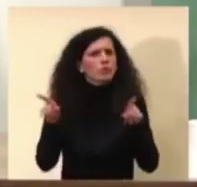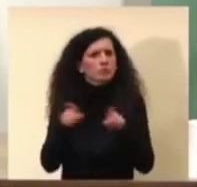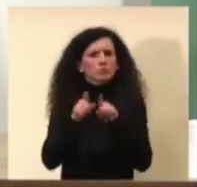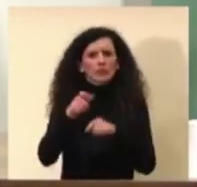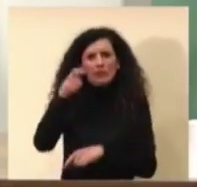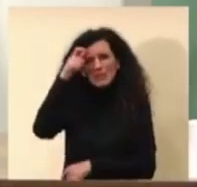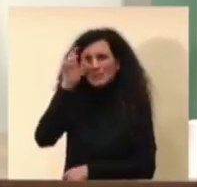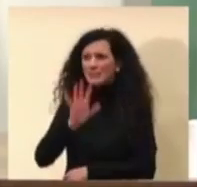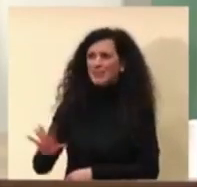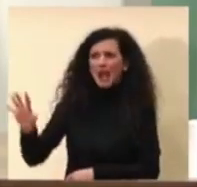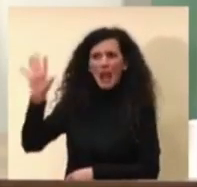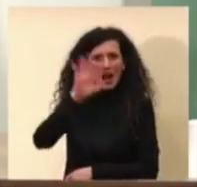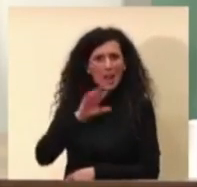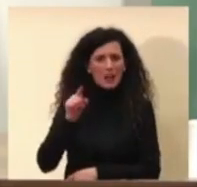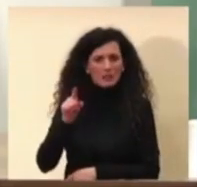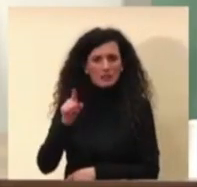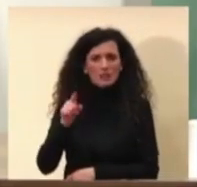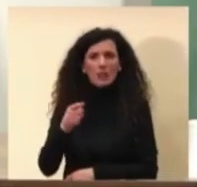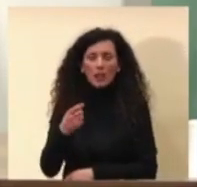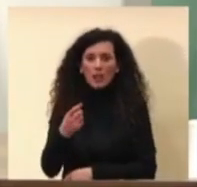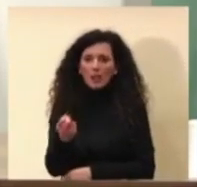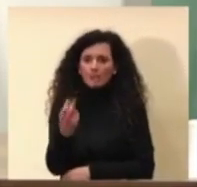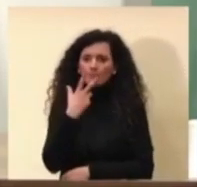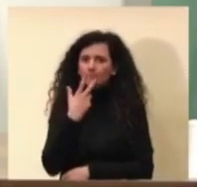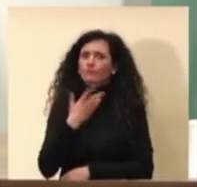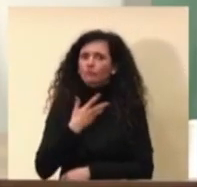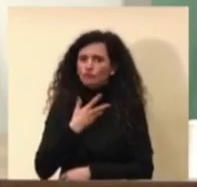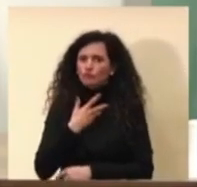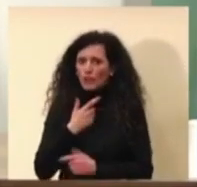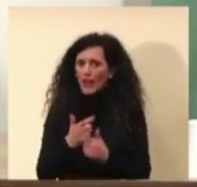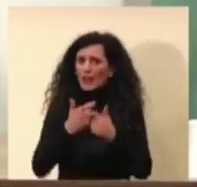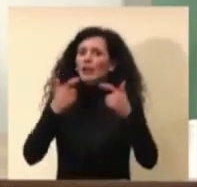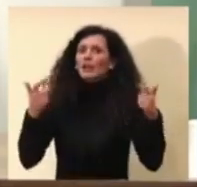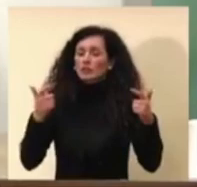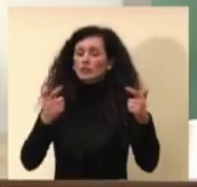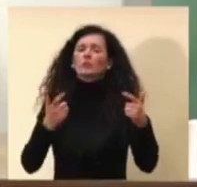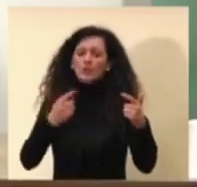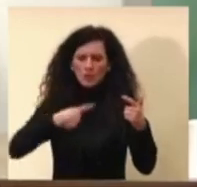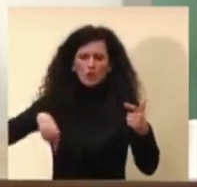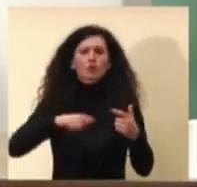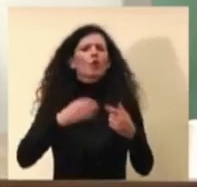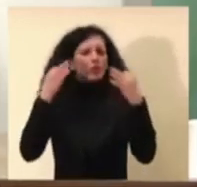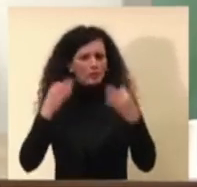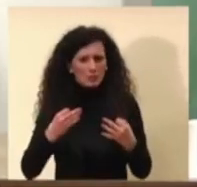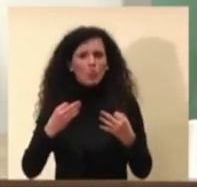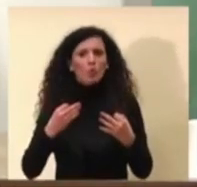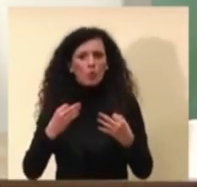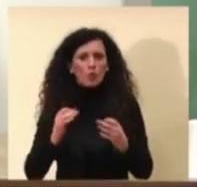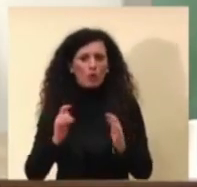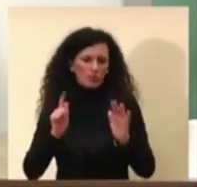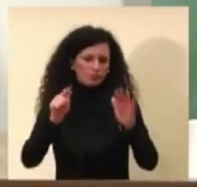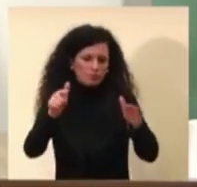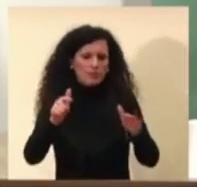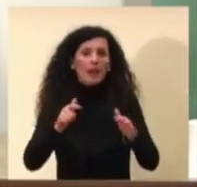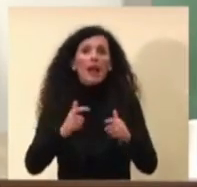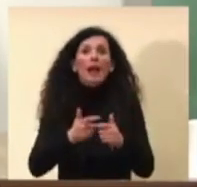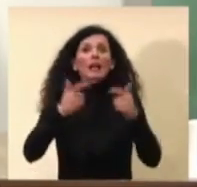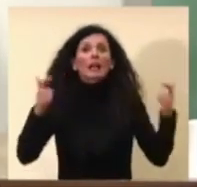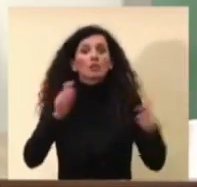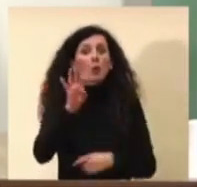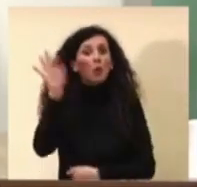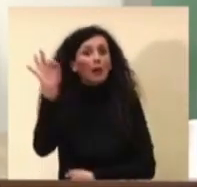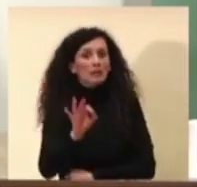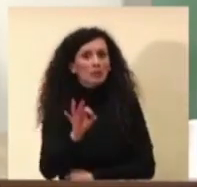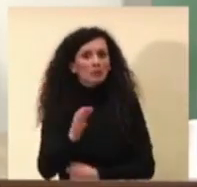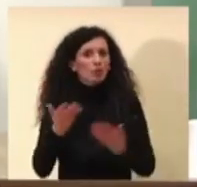ci indica di una crescita noi ci aspettiamo che nella prossima questo numero sia cresciuto se cresce del 40% no l'efficacia di trasmissione quindi